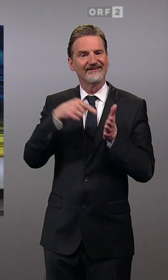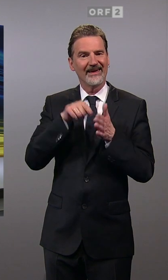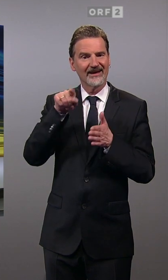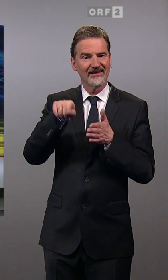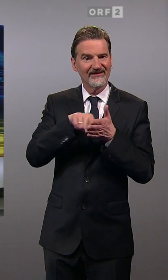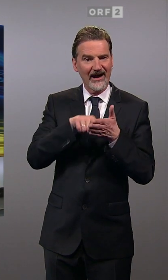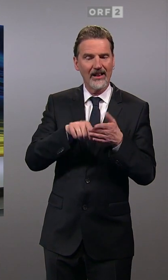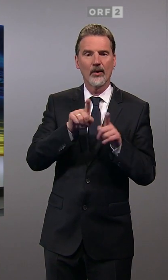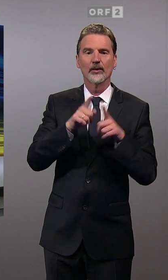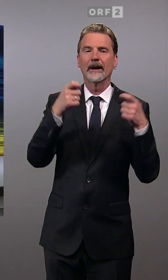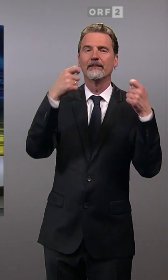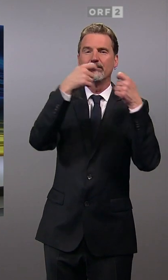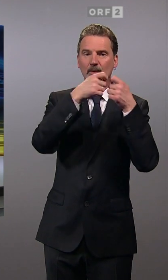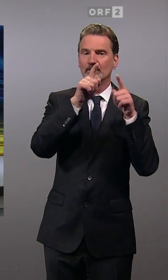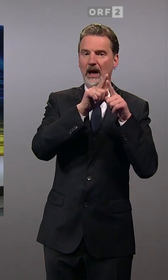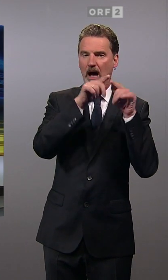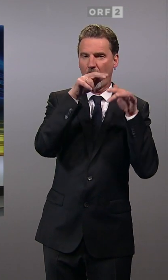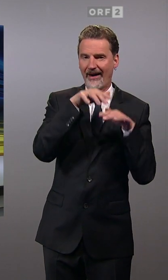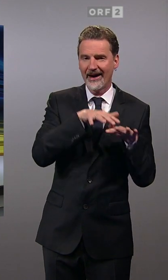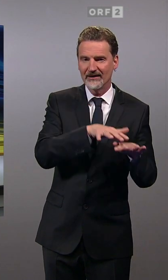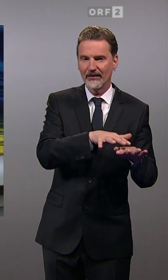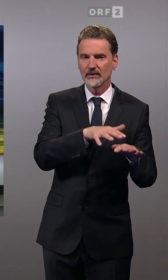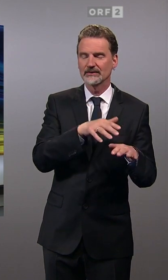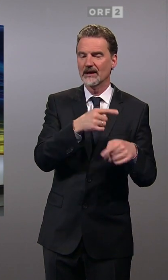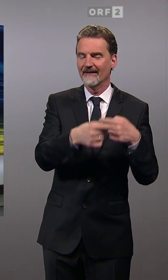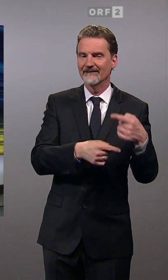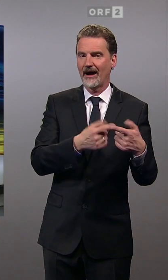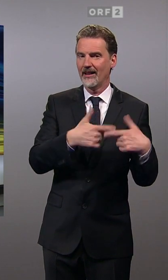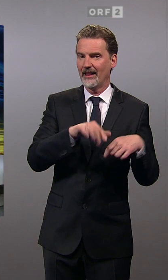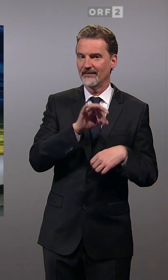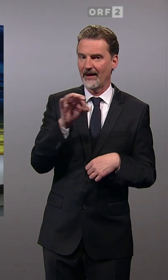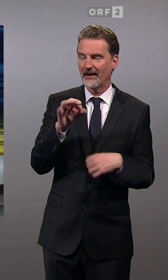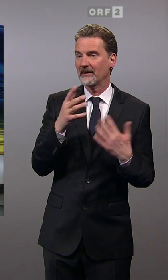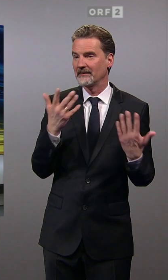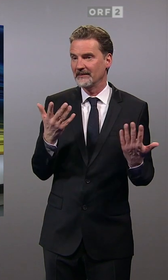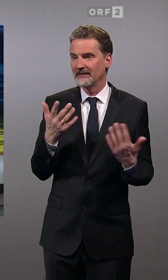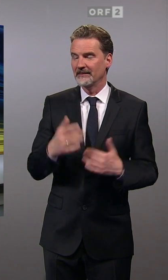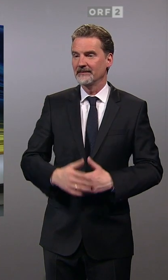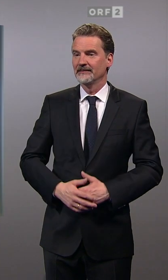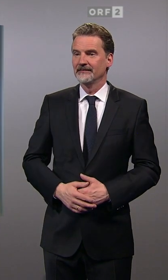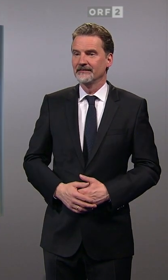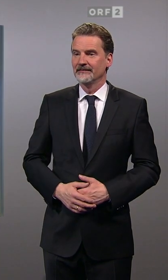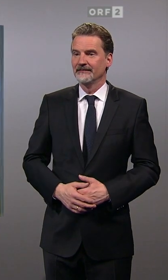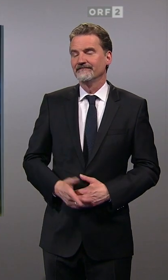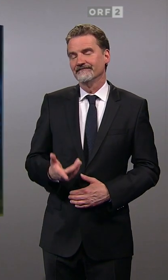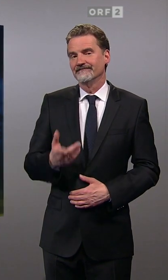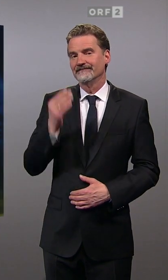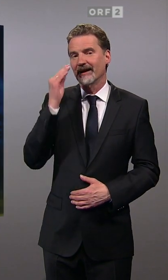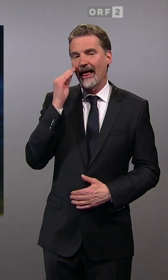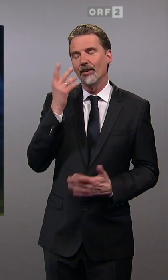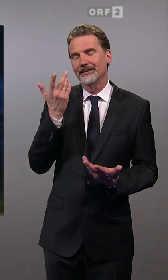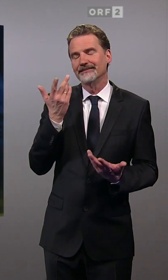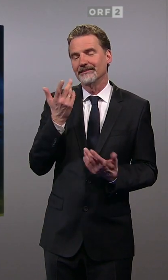allgemeiner Bundestrend da eine Rolle spielt und die Landespartei mit nach oben nimmt. Also ich denke, bei kaum einer